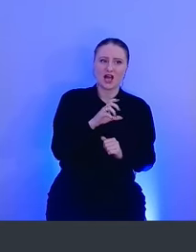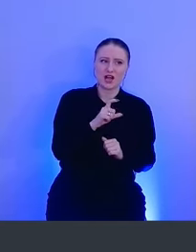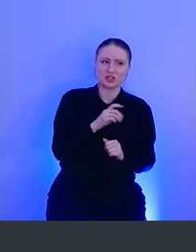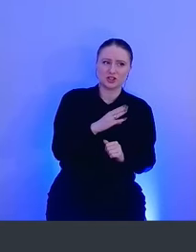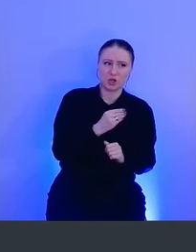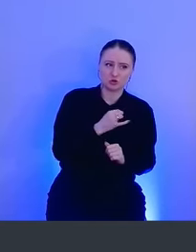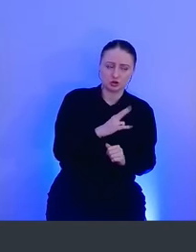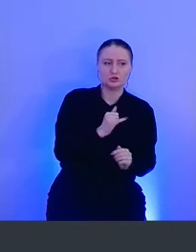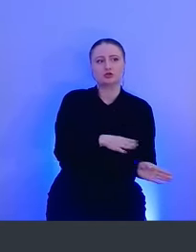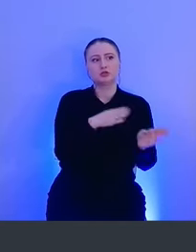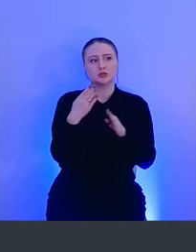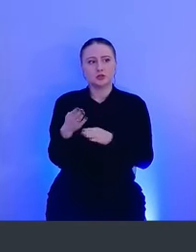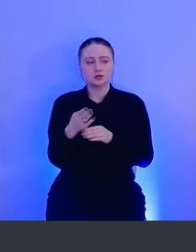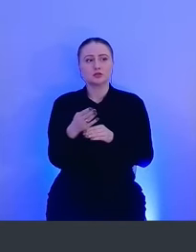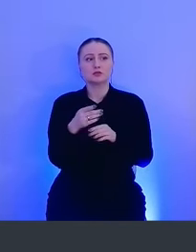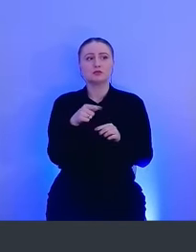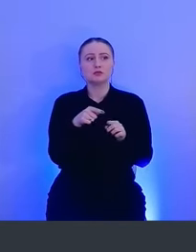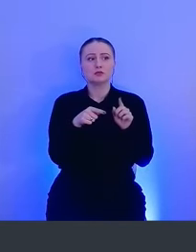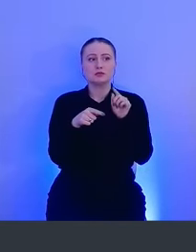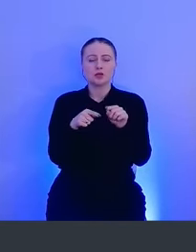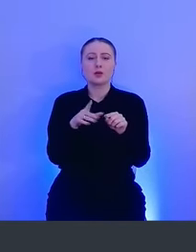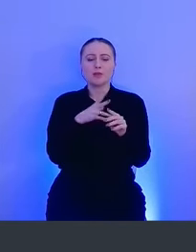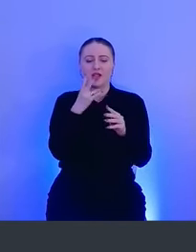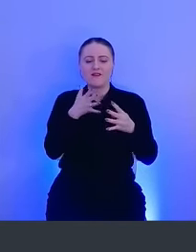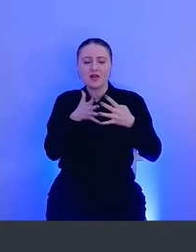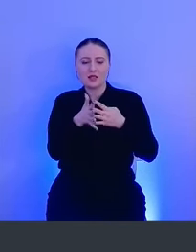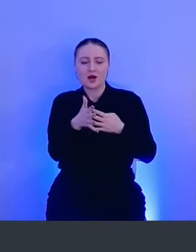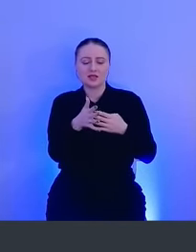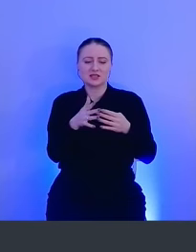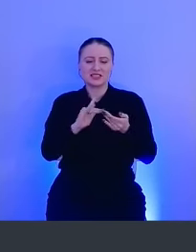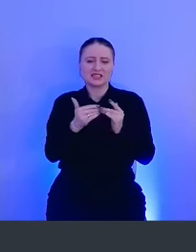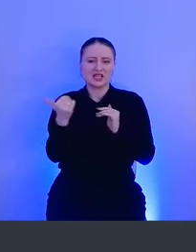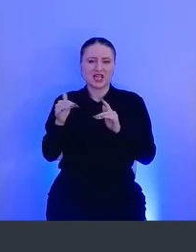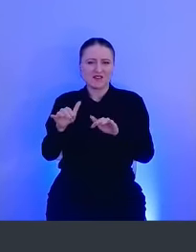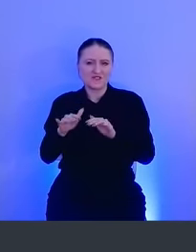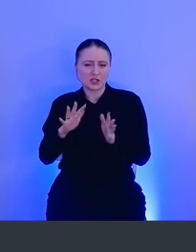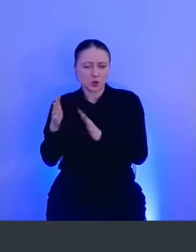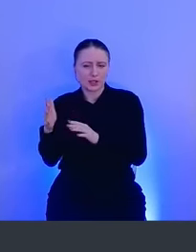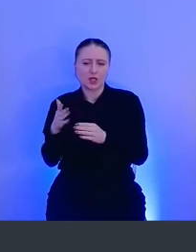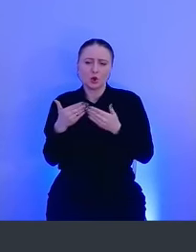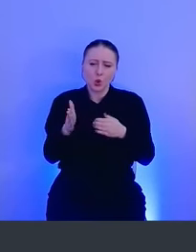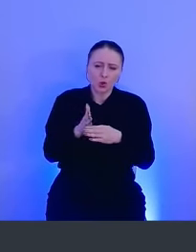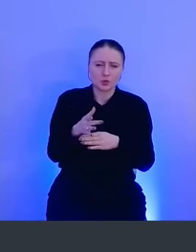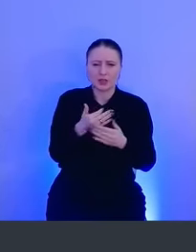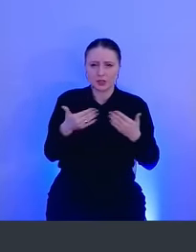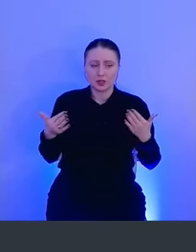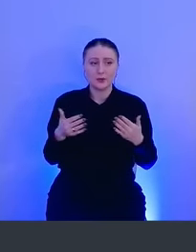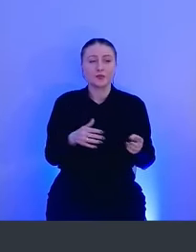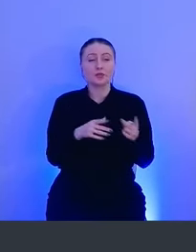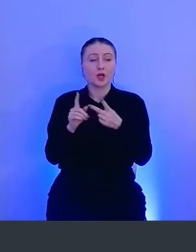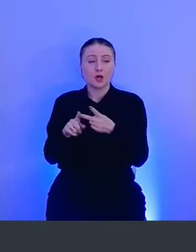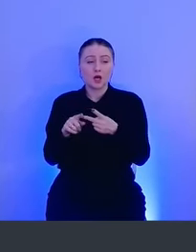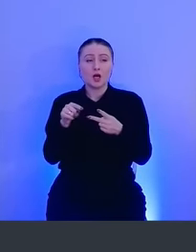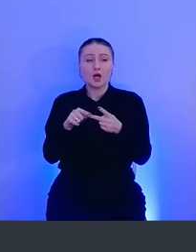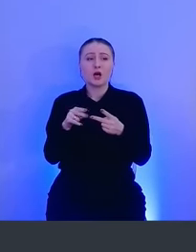extension, напомню. Он служил для какой-то фильтрации сетевых событий, доступа к ним и тому подобное. И DriveKit framework, он